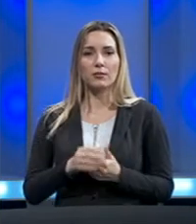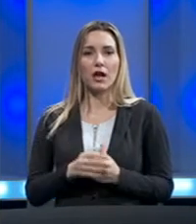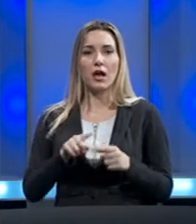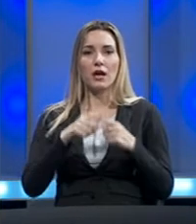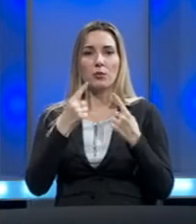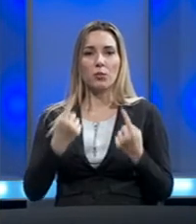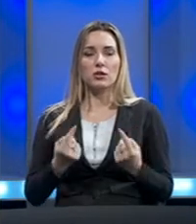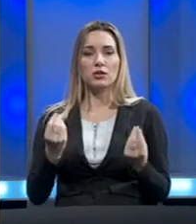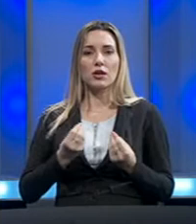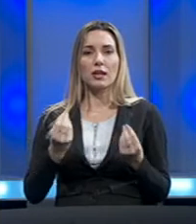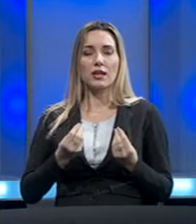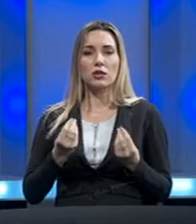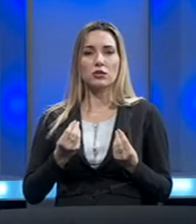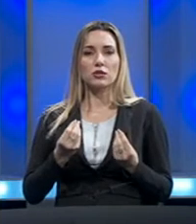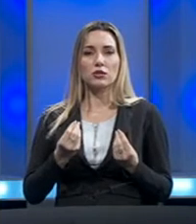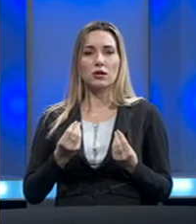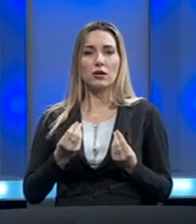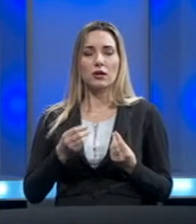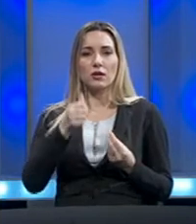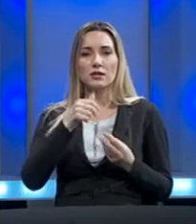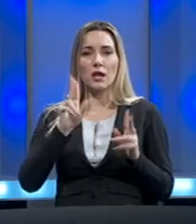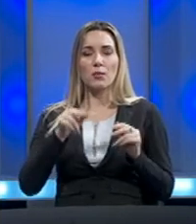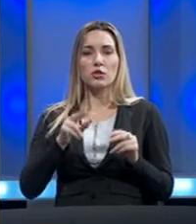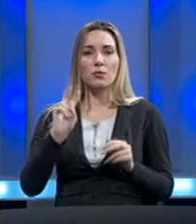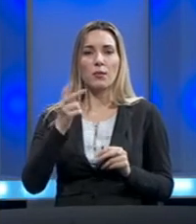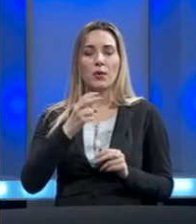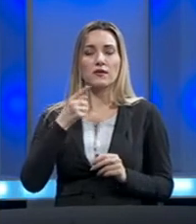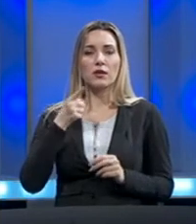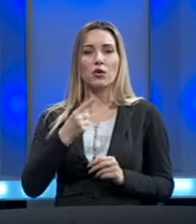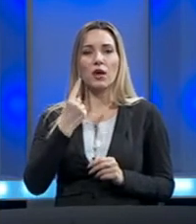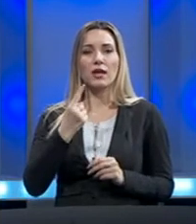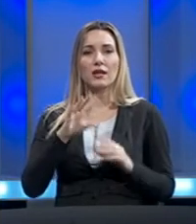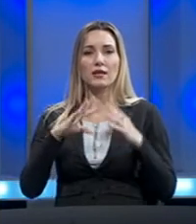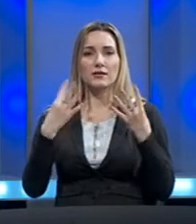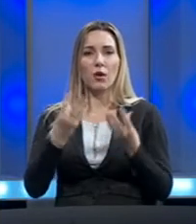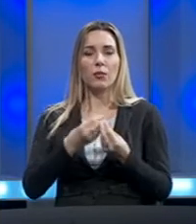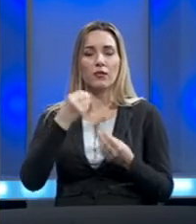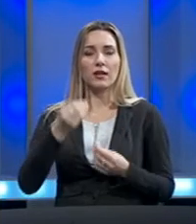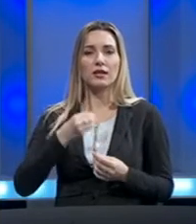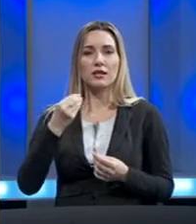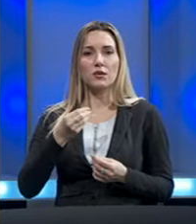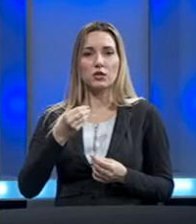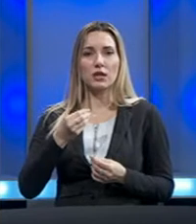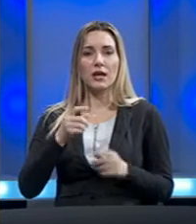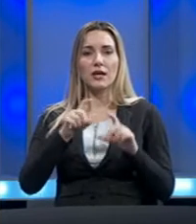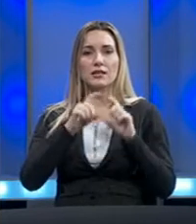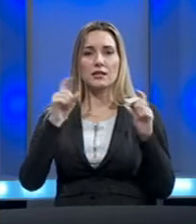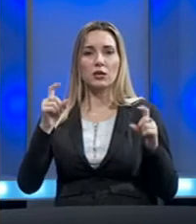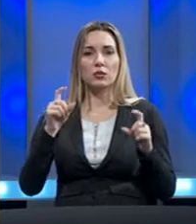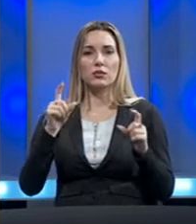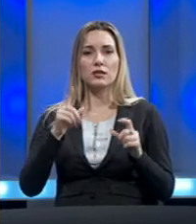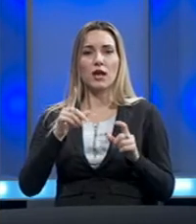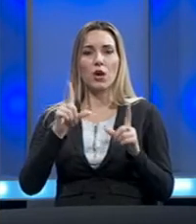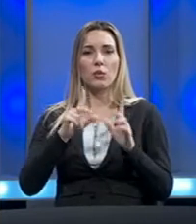Postoji nešto na što se također možemo pozvati. To je jedan sveobuhvatni izvještaj institucija u jednih